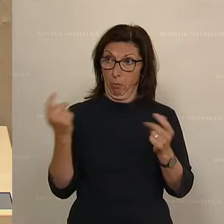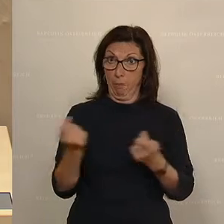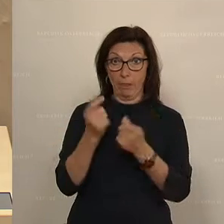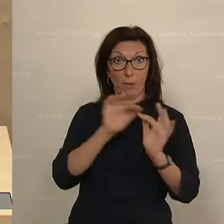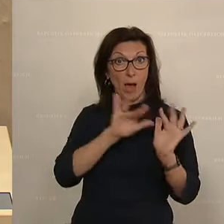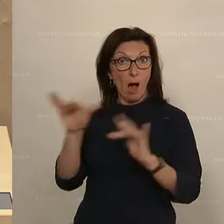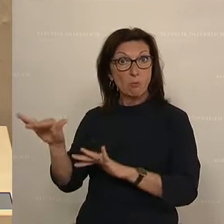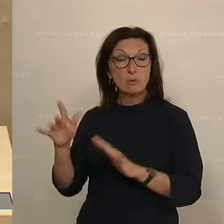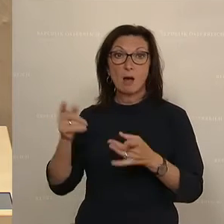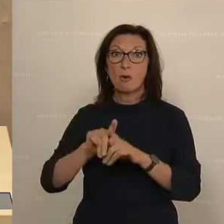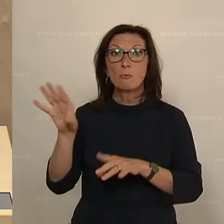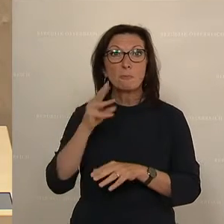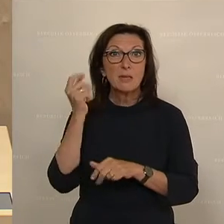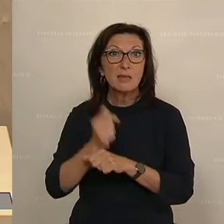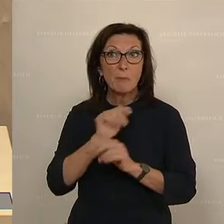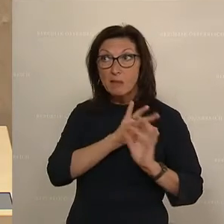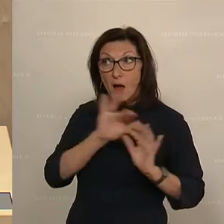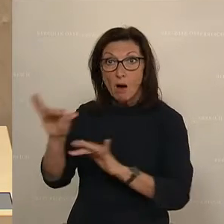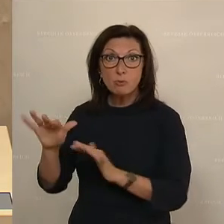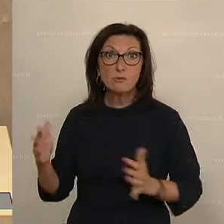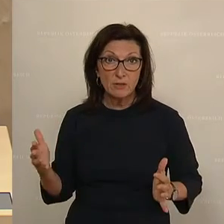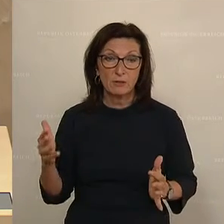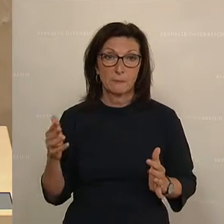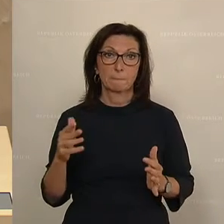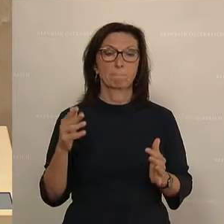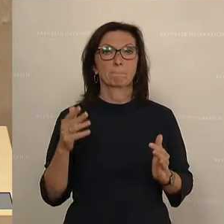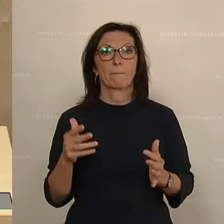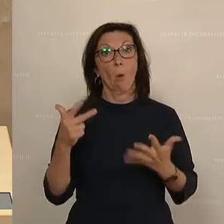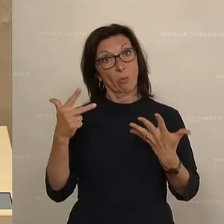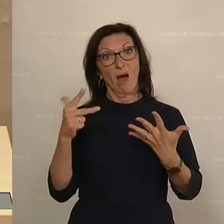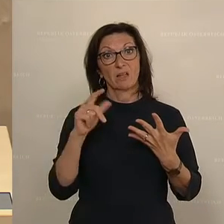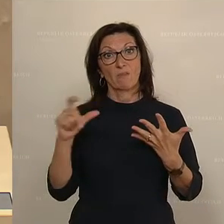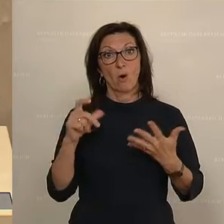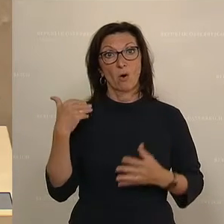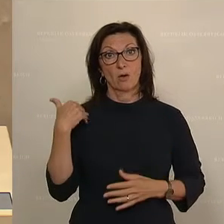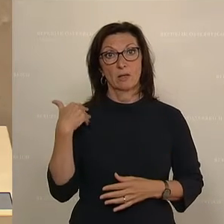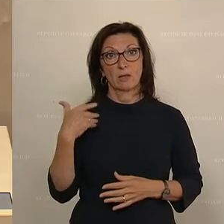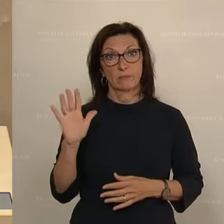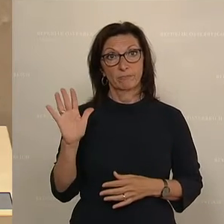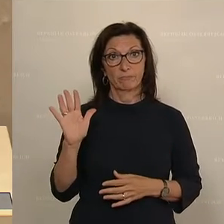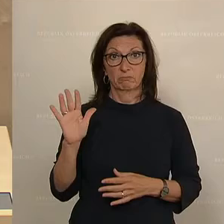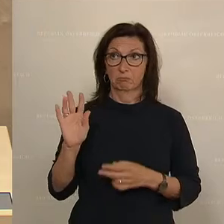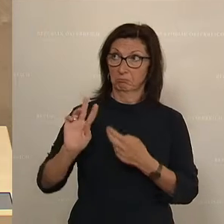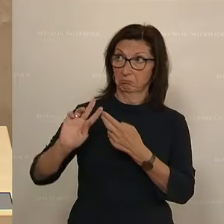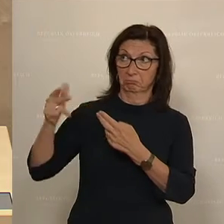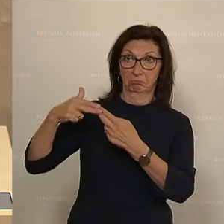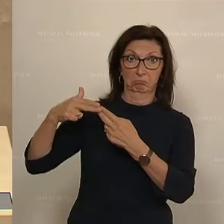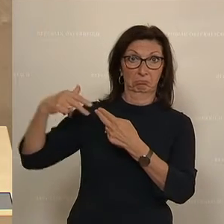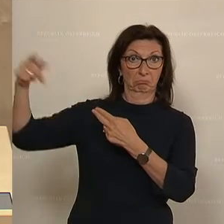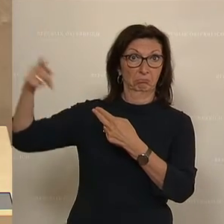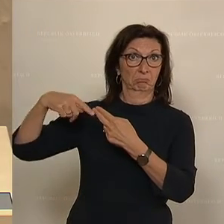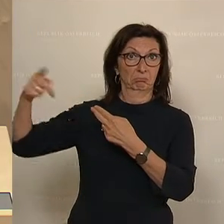was das bedeutet, auch für Mitarbeiterinnen und Mitarbeiter. Und vor acht Wochen, gar nicht unweit von uns, auch einem